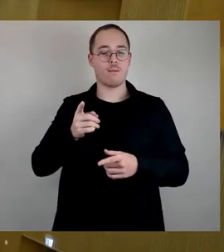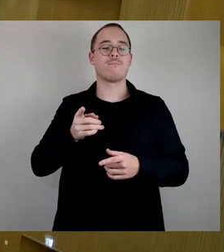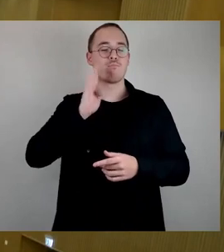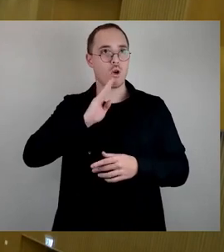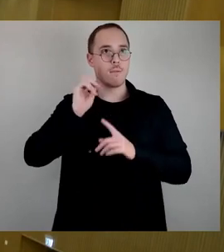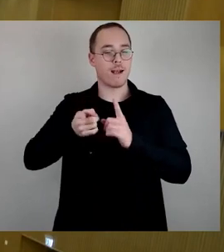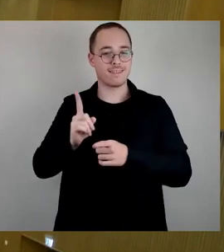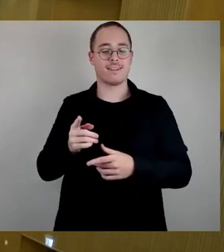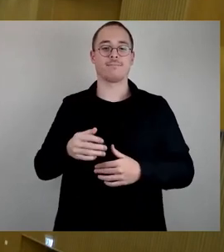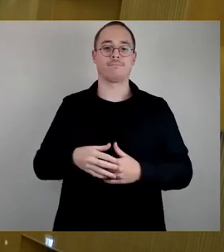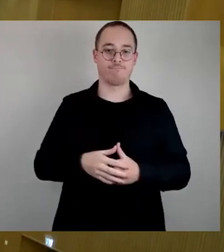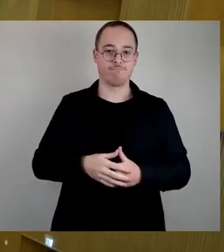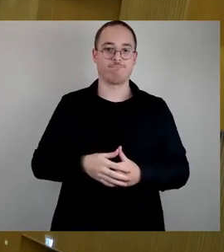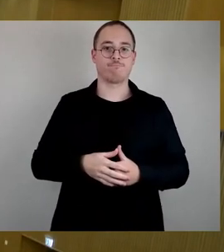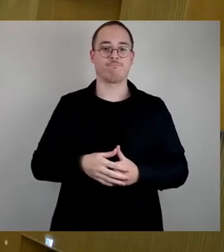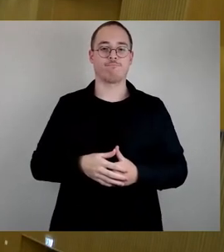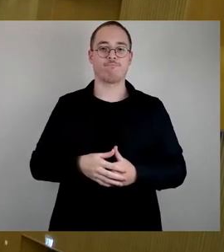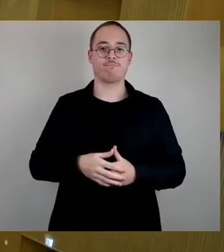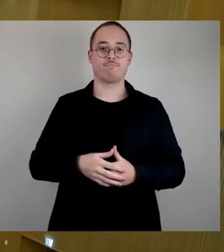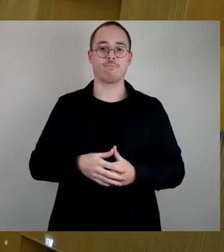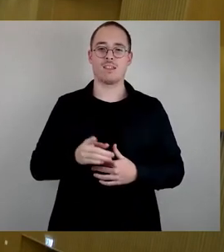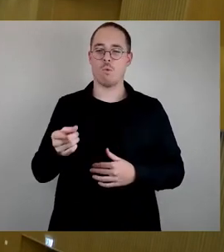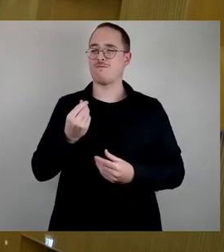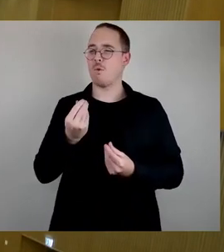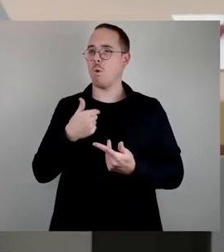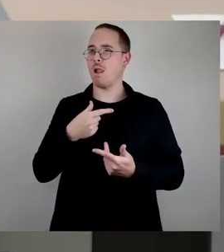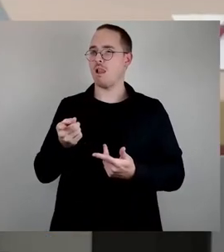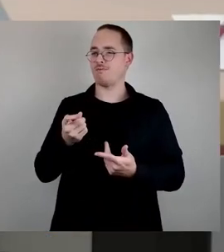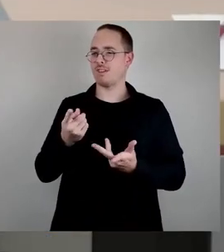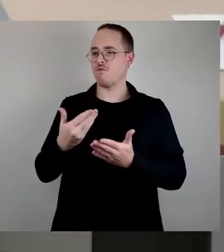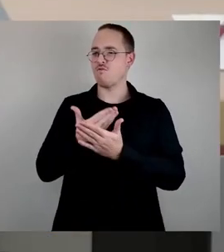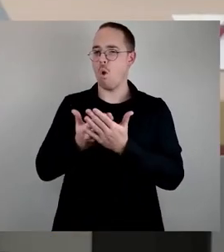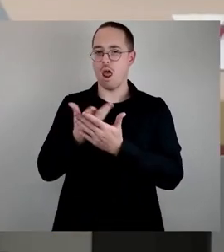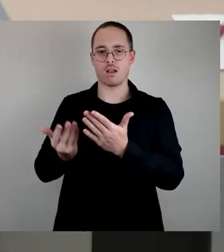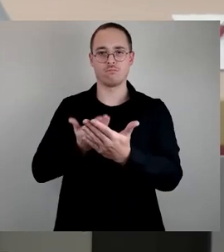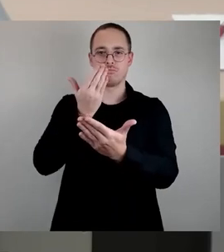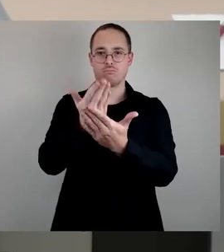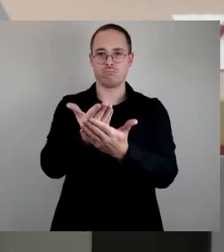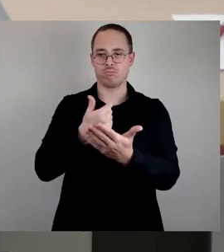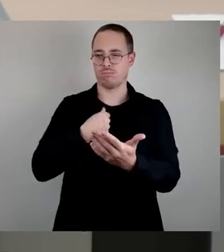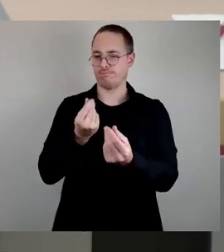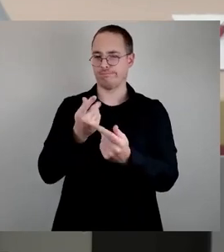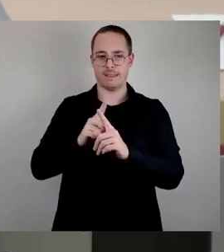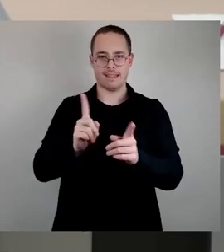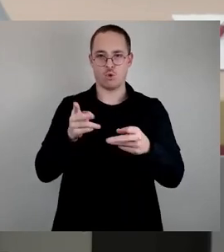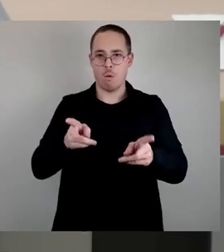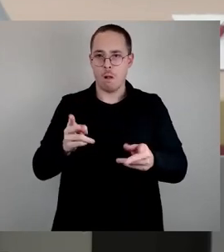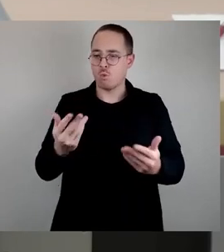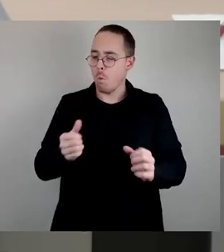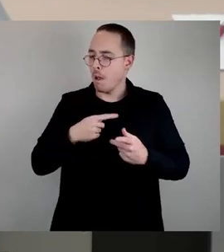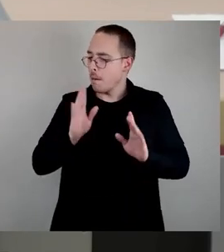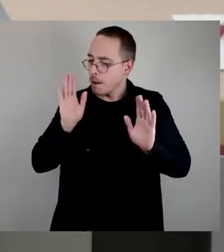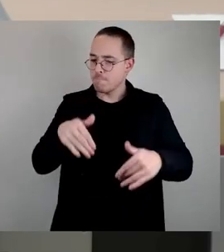Klingt vielleicht ungewöhnlich, was die Einbringung von Vorlagen angeht, aber wir waren uns im Leitungsteam einig, dass